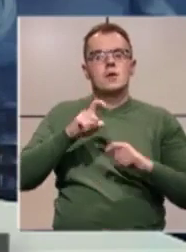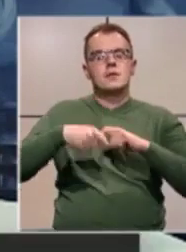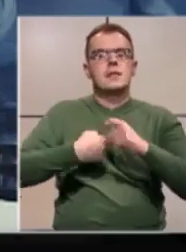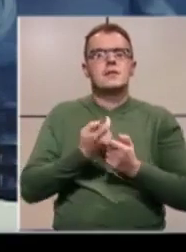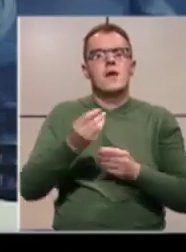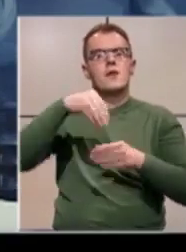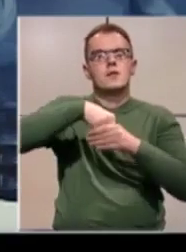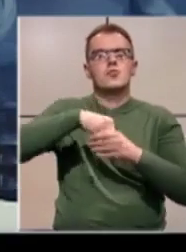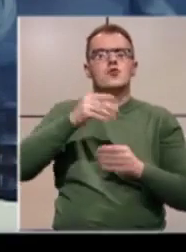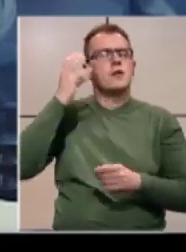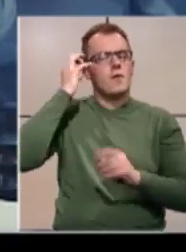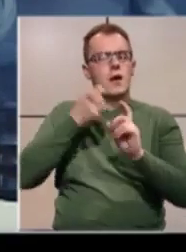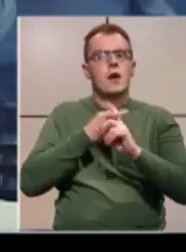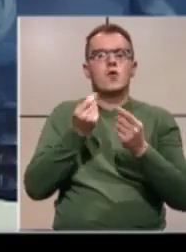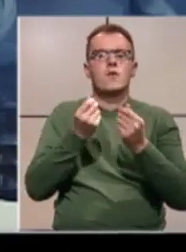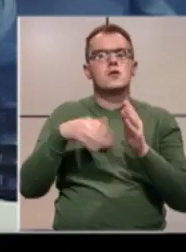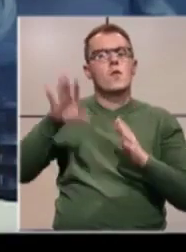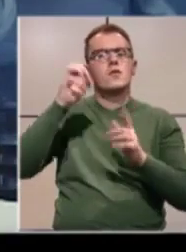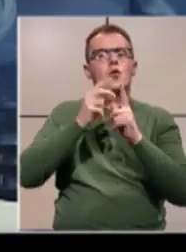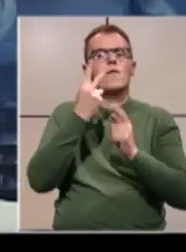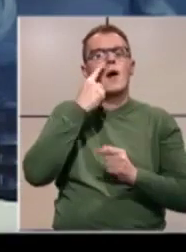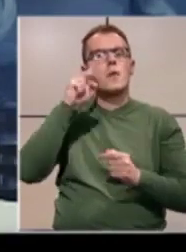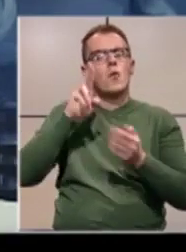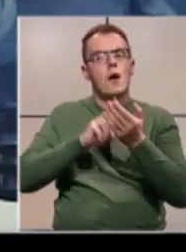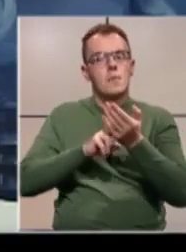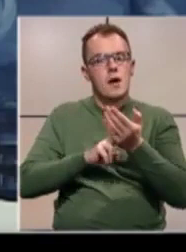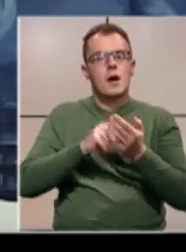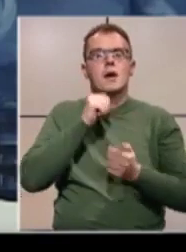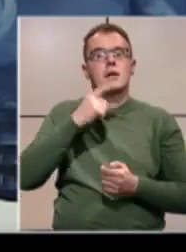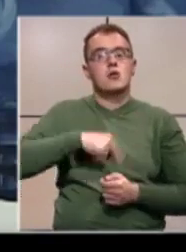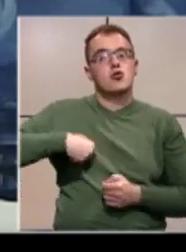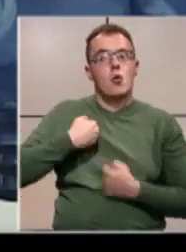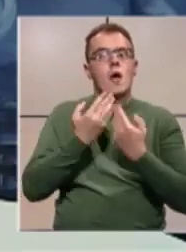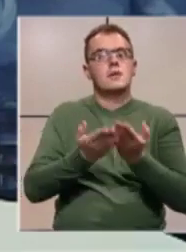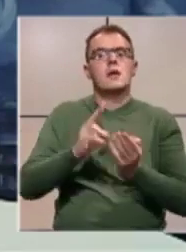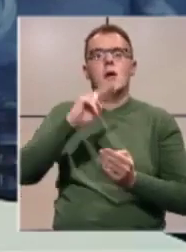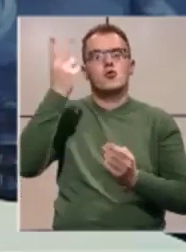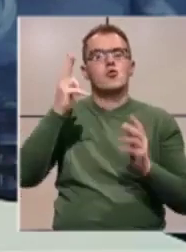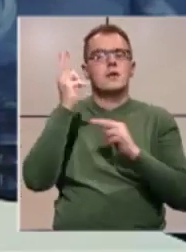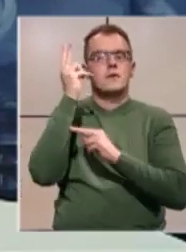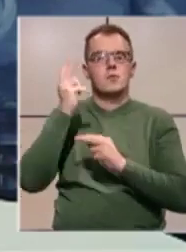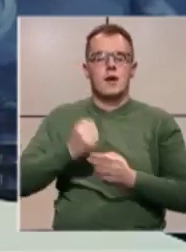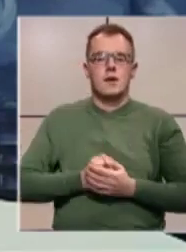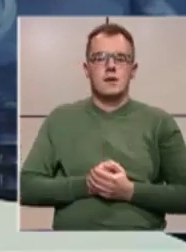iz budžeta vlade kantona u iznosu više od 2 miliona maraka i donacijama drugih subjekata.